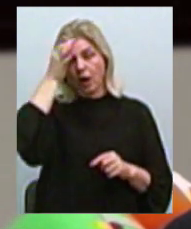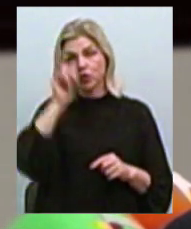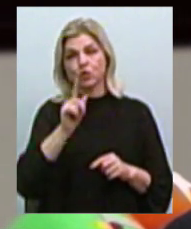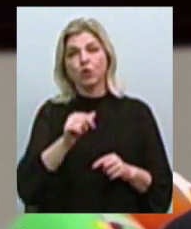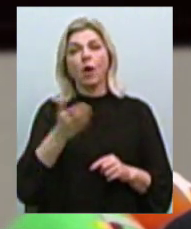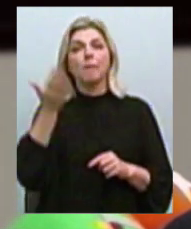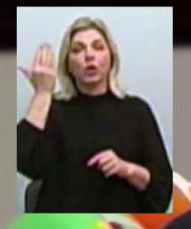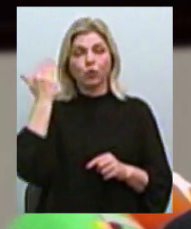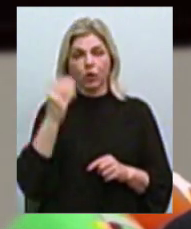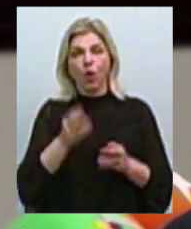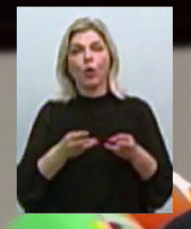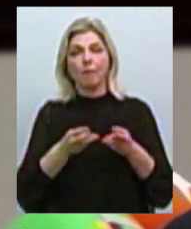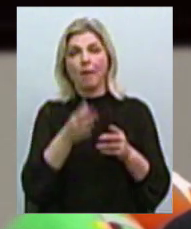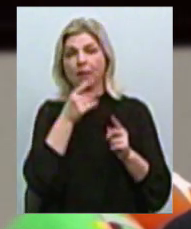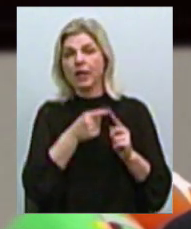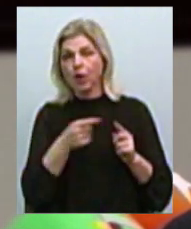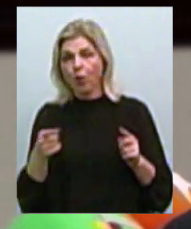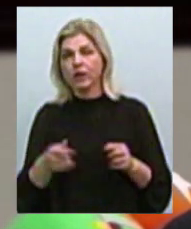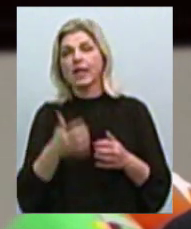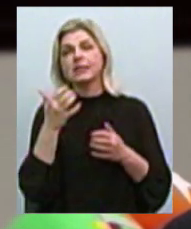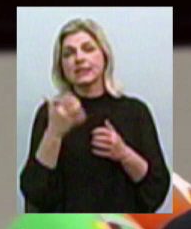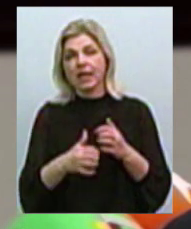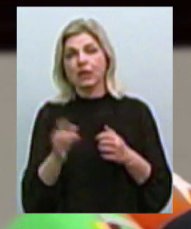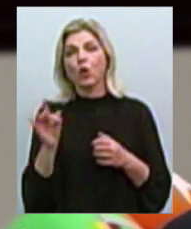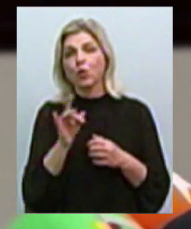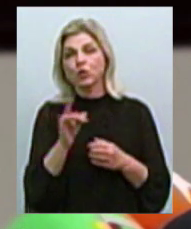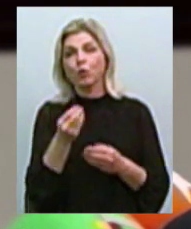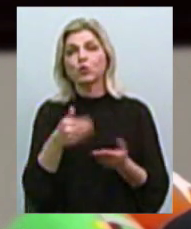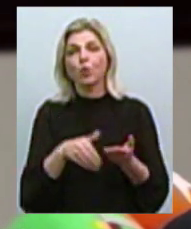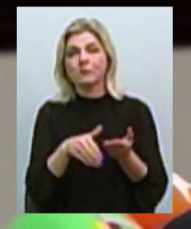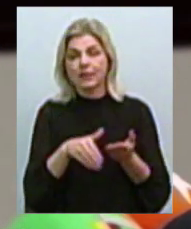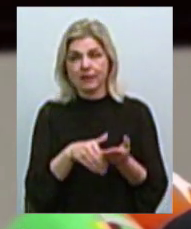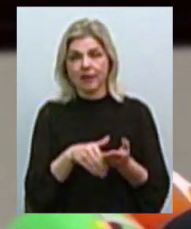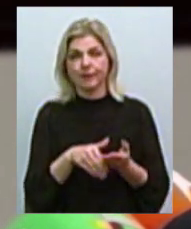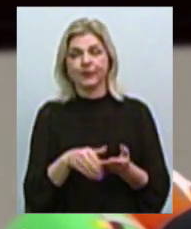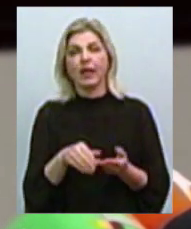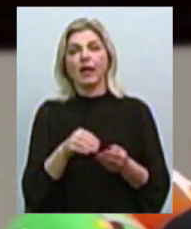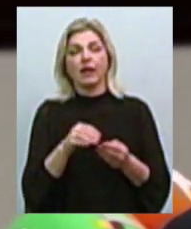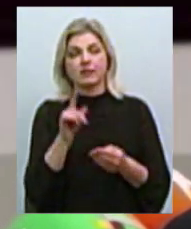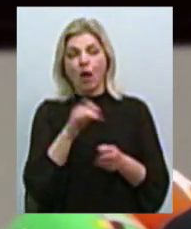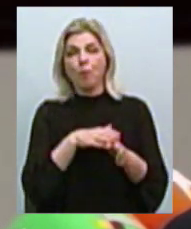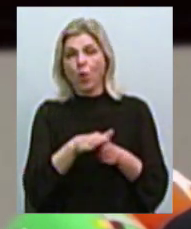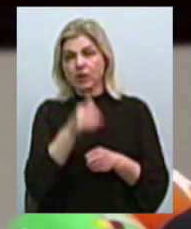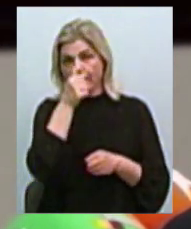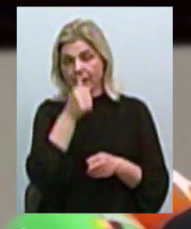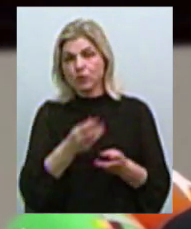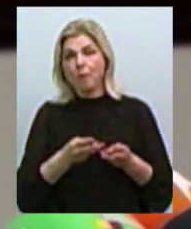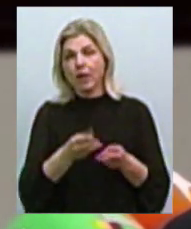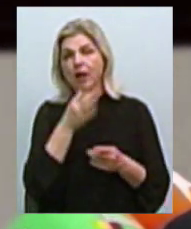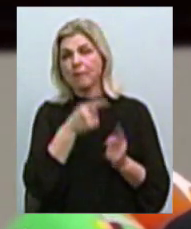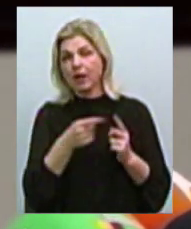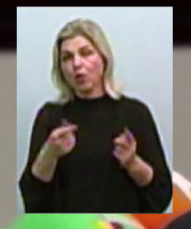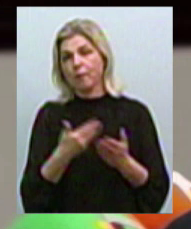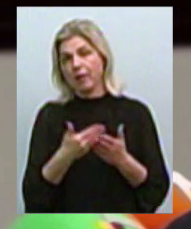минулому опалювальному періоді середній розмір субсидії за повний місяць опалювального періоду становив